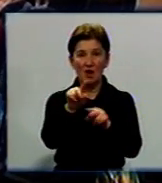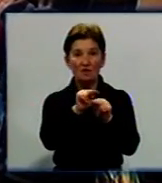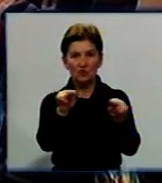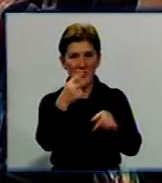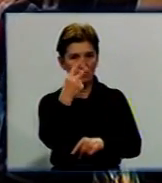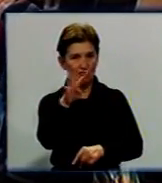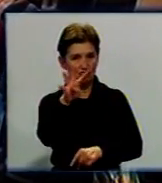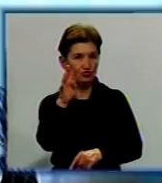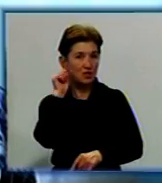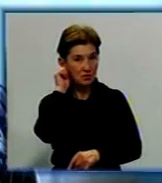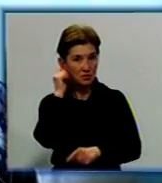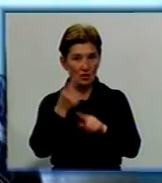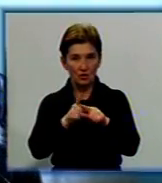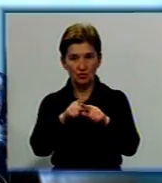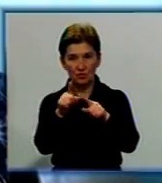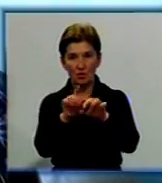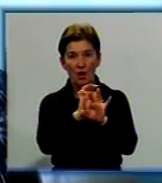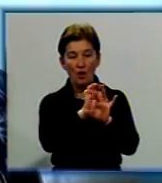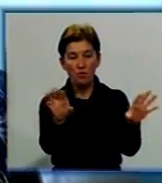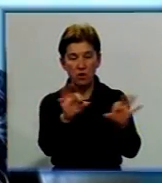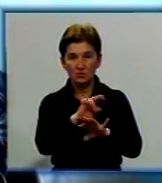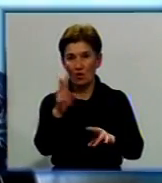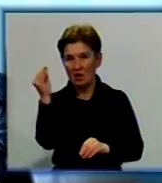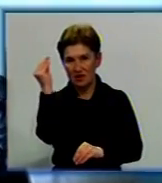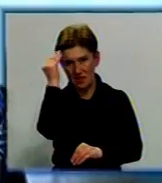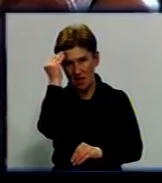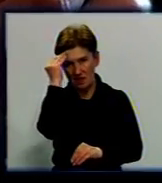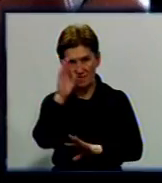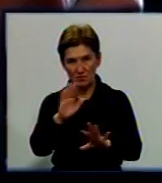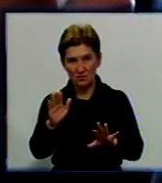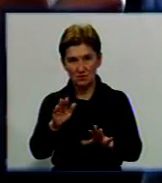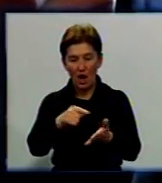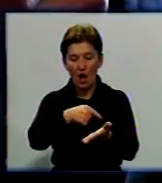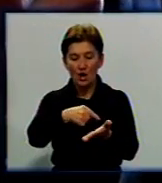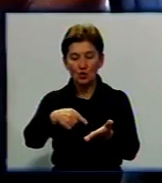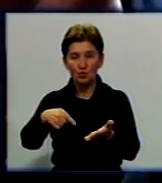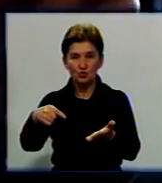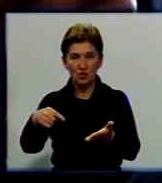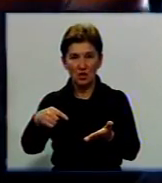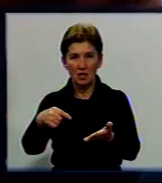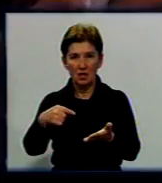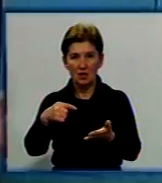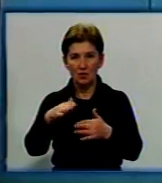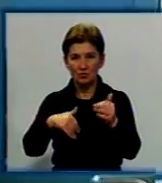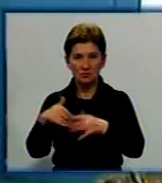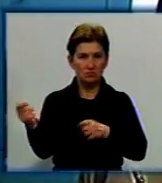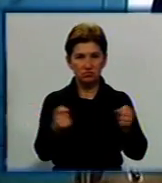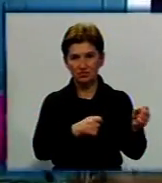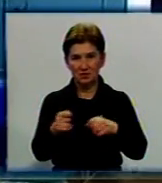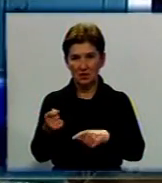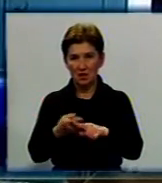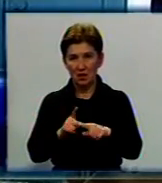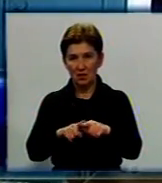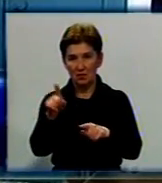англійської мови, яка травмувала очня, пояснює, зробила це ненавмисно. Говорить, ручка випала з рук, коли вона жестикулювала. Побачивши оцінки, які вони